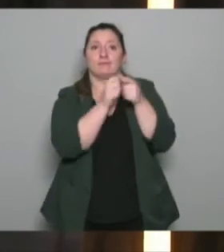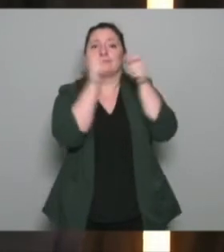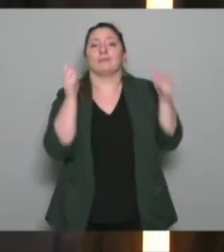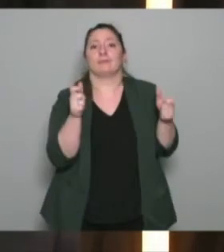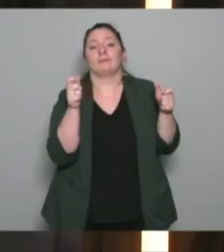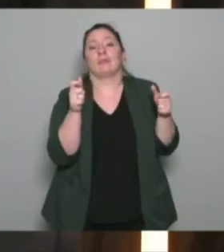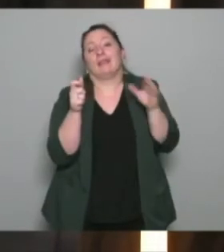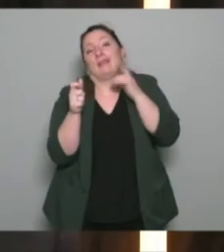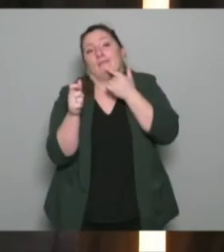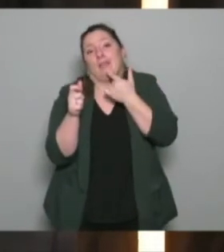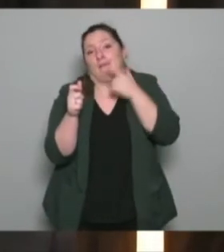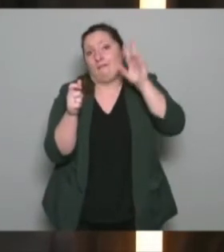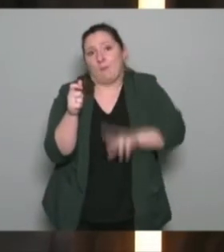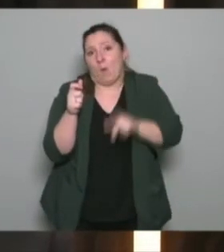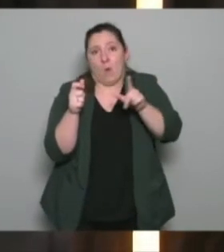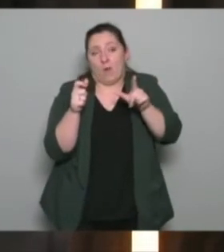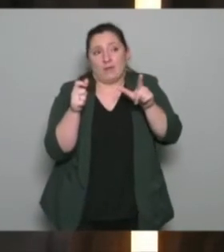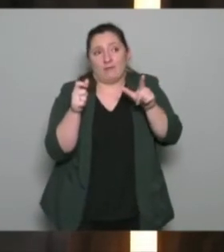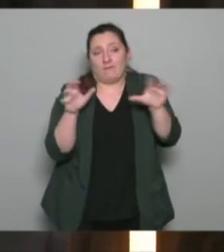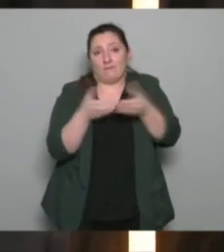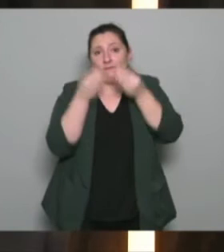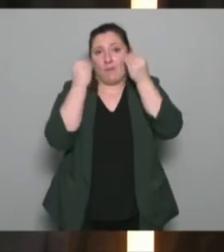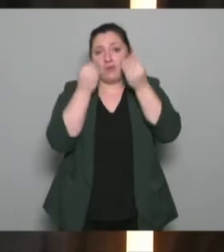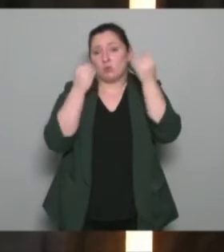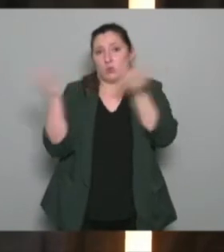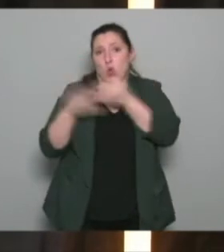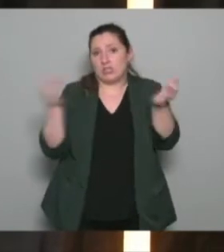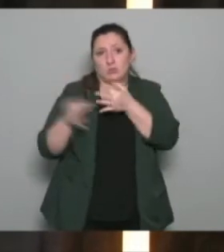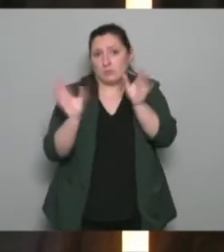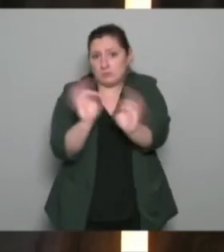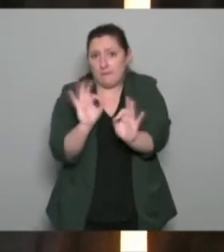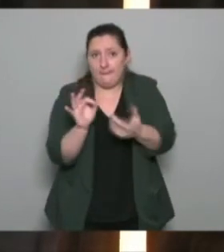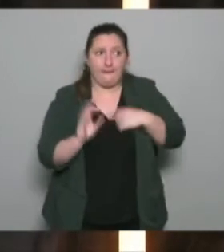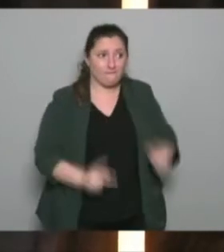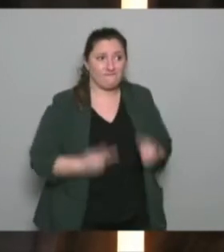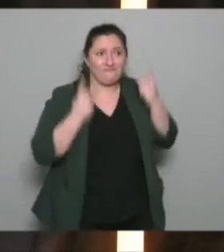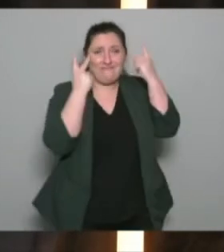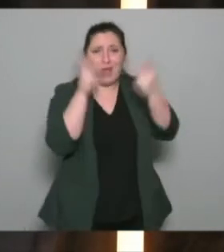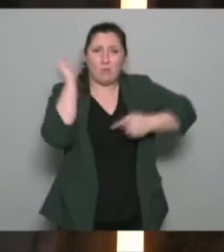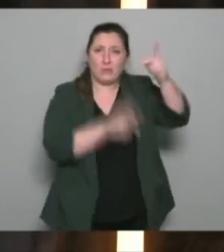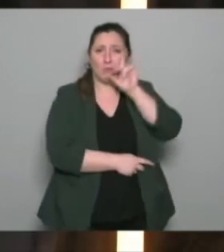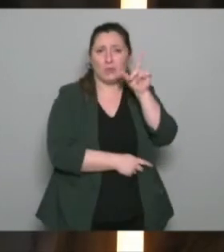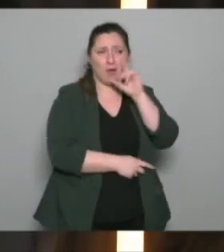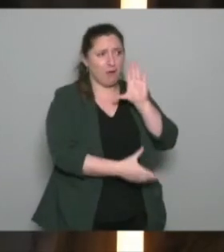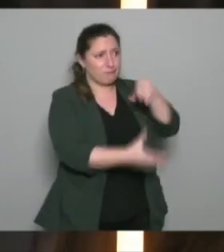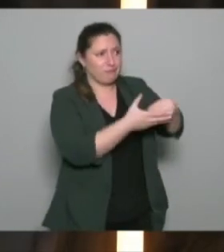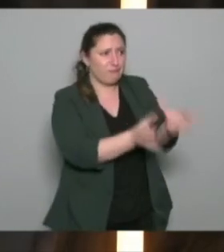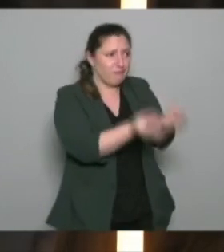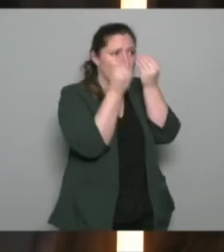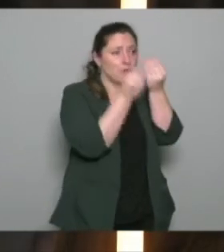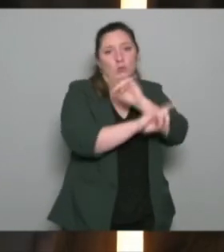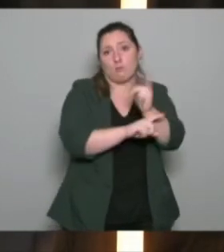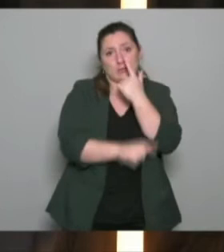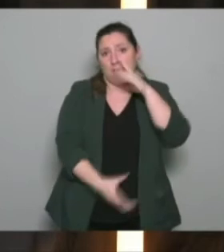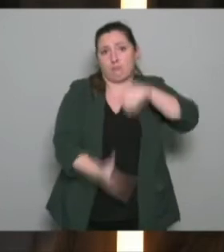par rapport à la formation c'est de la formation continue en fait et l'évolution des missions fait que voilà ça fait partie du cursus